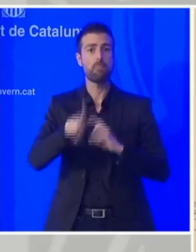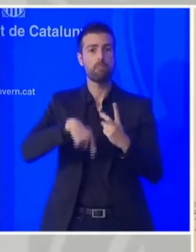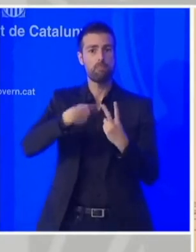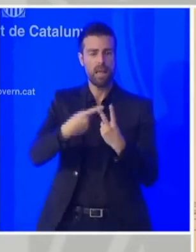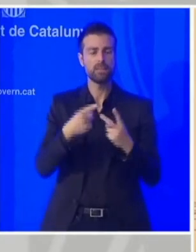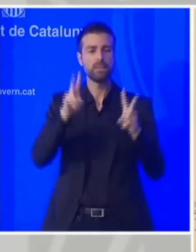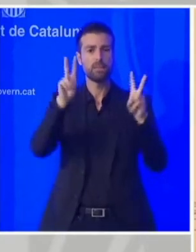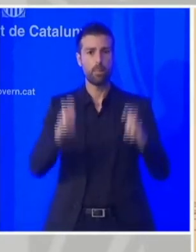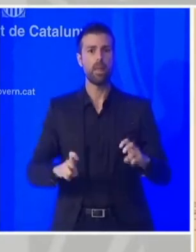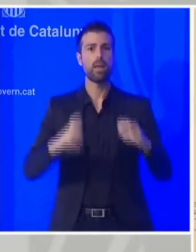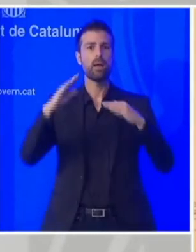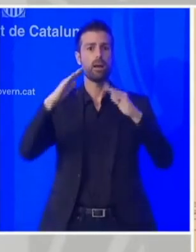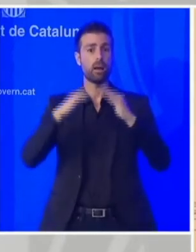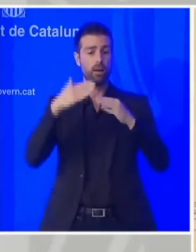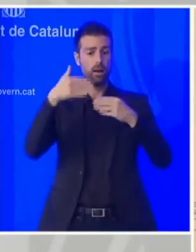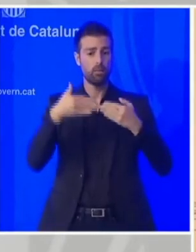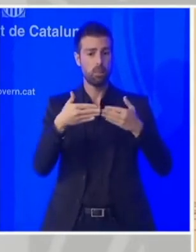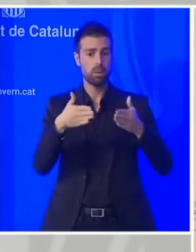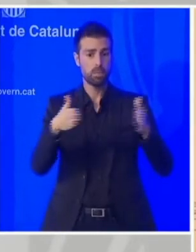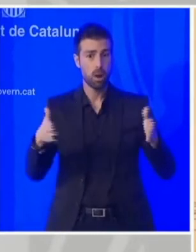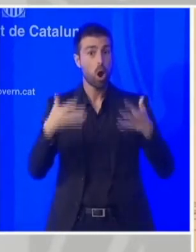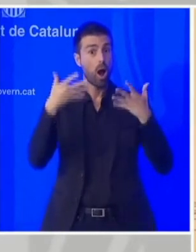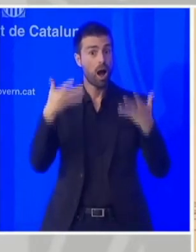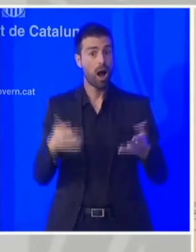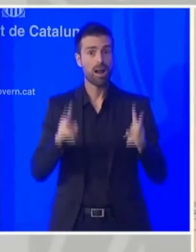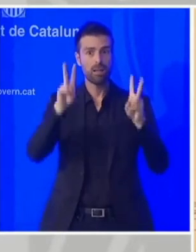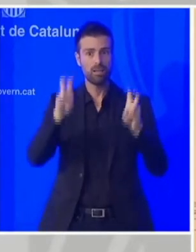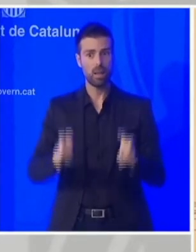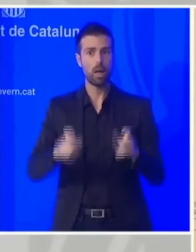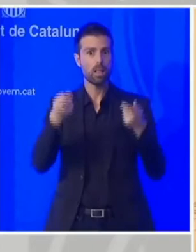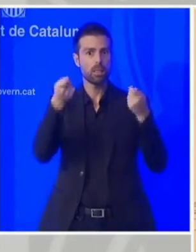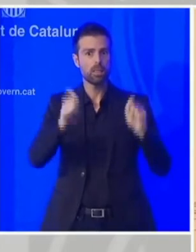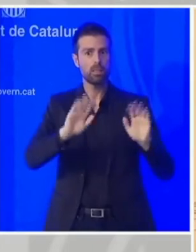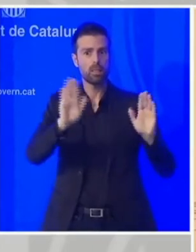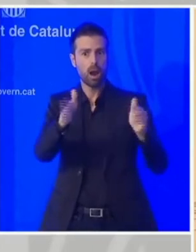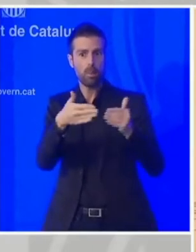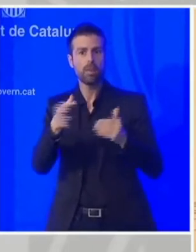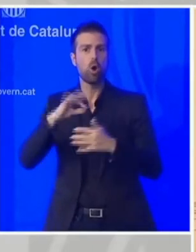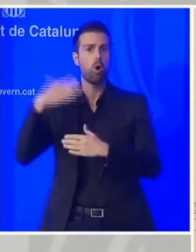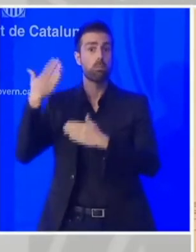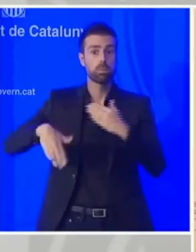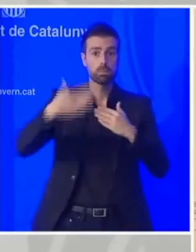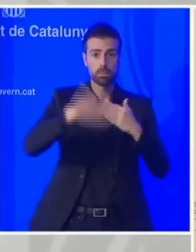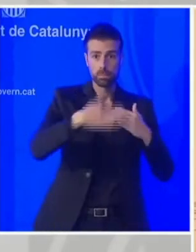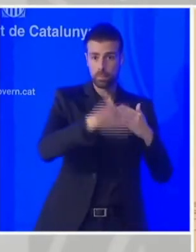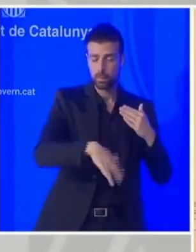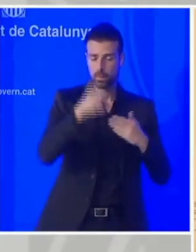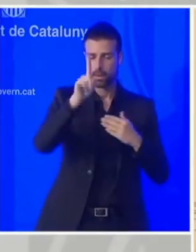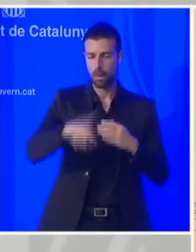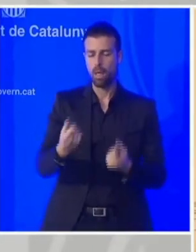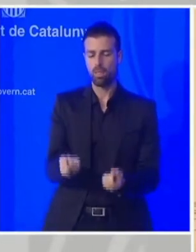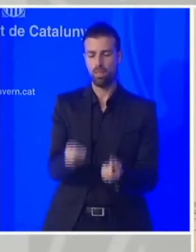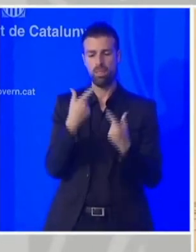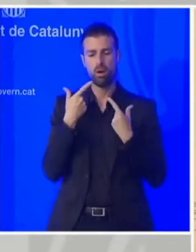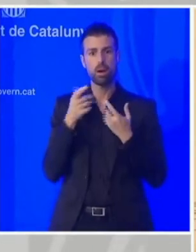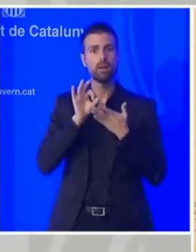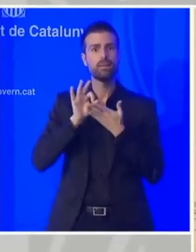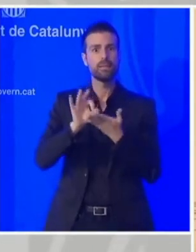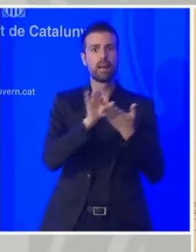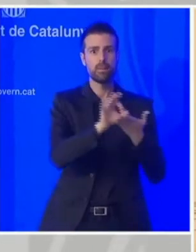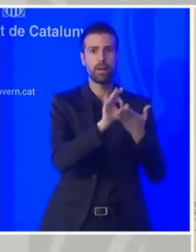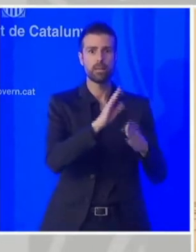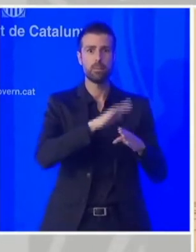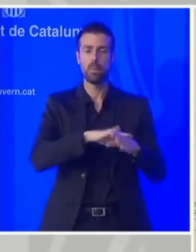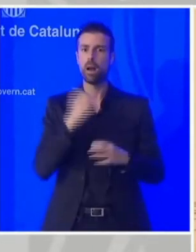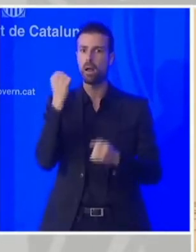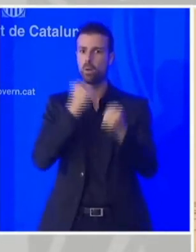d'alarma, o ara amb la segona fase, amb la fase de tancaments i restriccions, que ens permetin també poder oxigenar aquests serveis que estem assumint